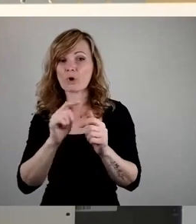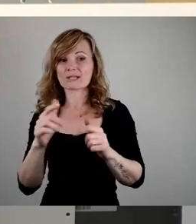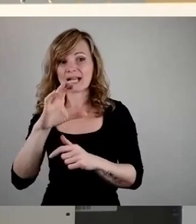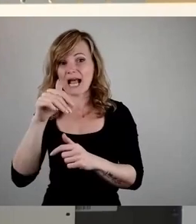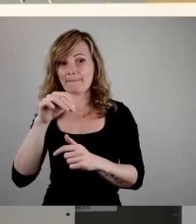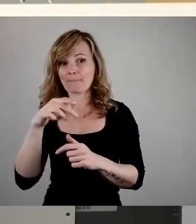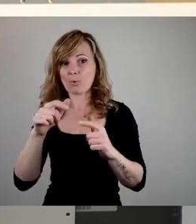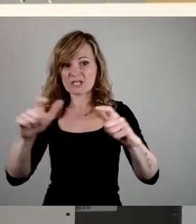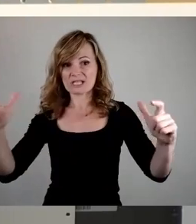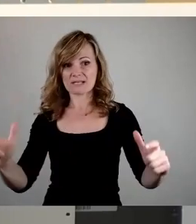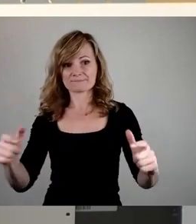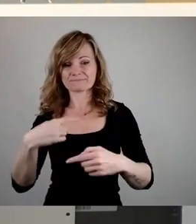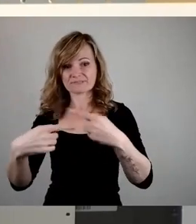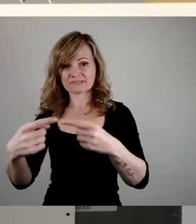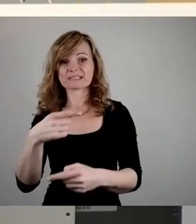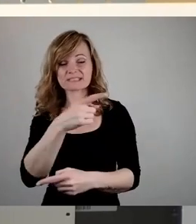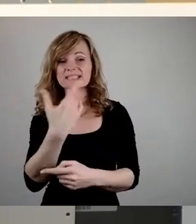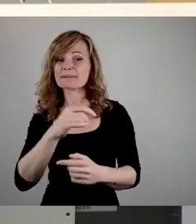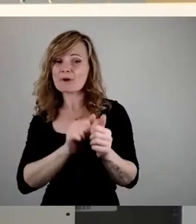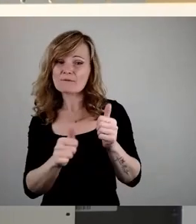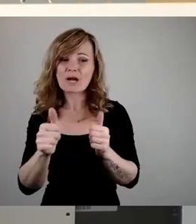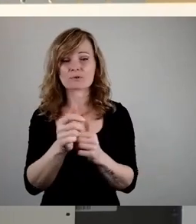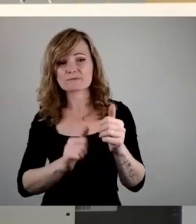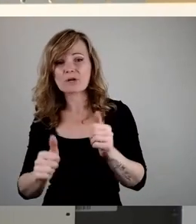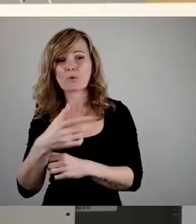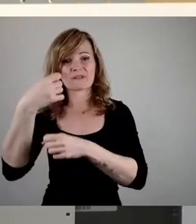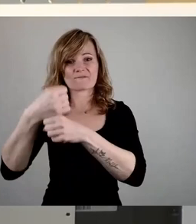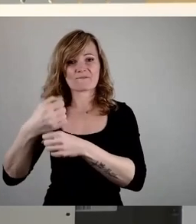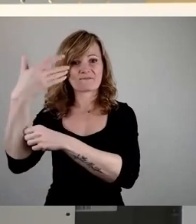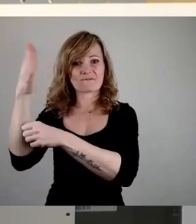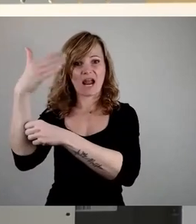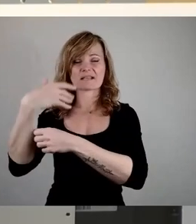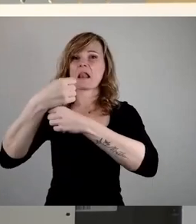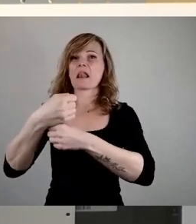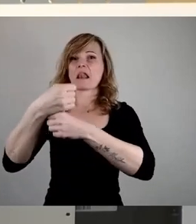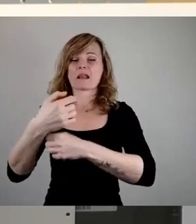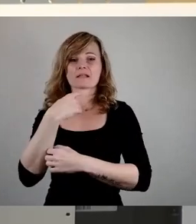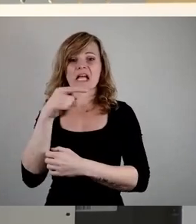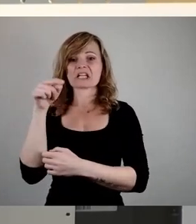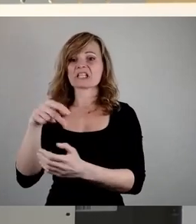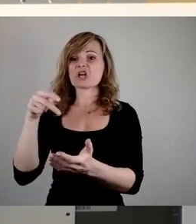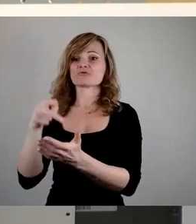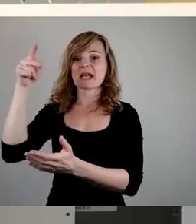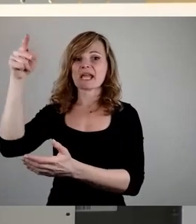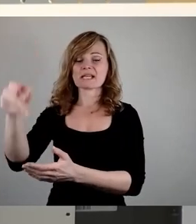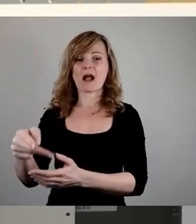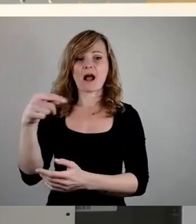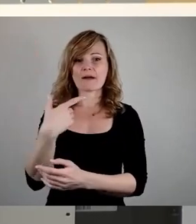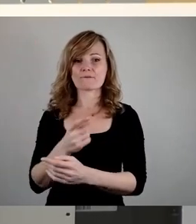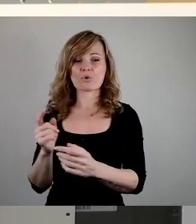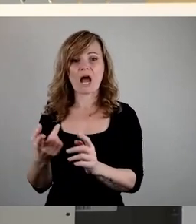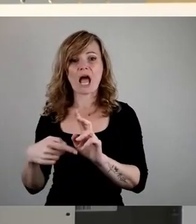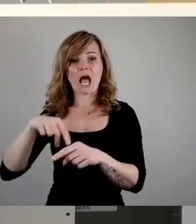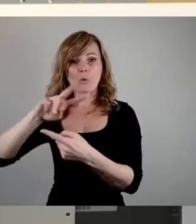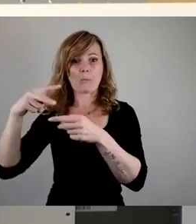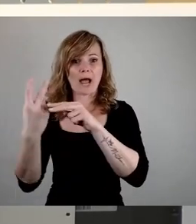entwickeln. Sie sind doch die, die immer vorneweg stehen mit der wehnten Fahne und sagen, diese Springerhalle, die dort für die Akrobatinnen und Akrobaten entwickelt werden soll. Das